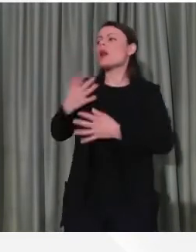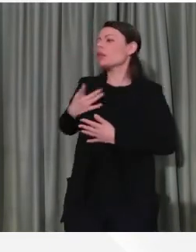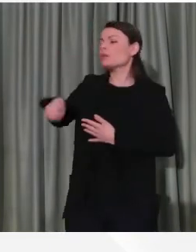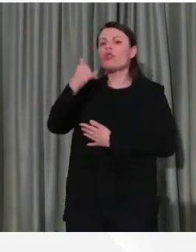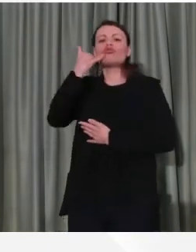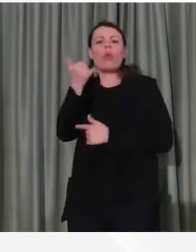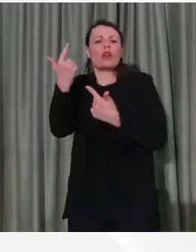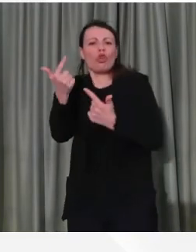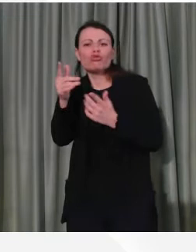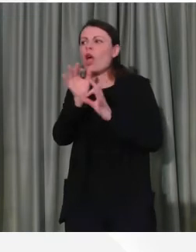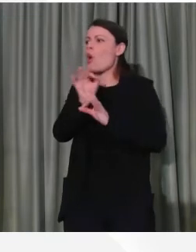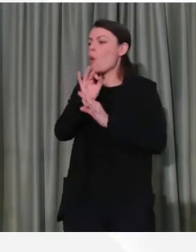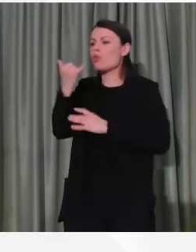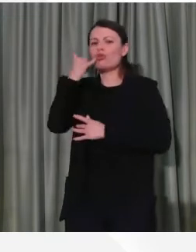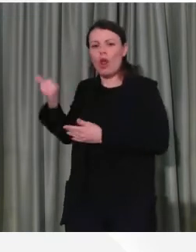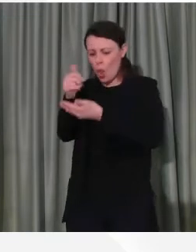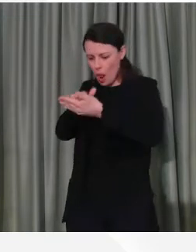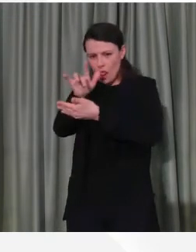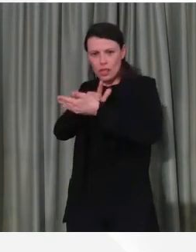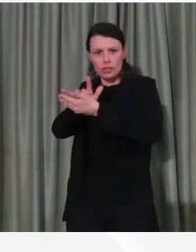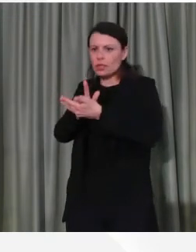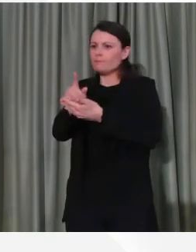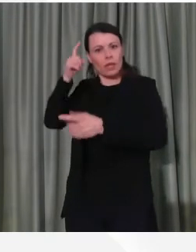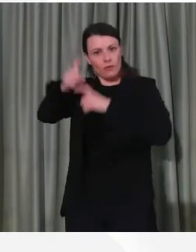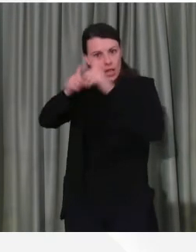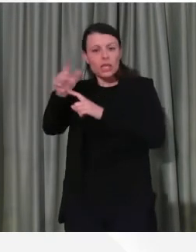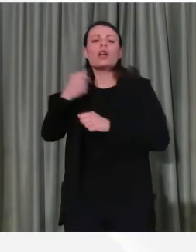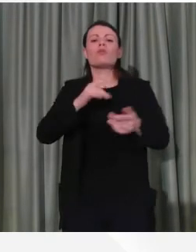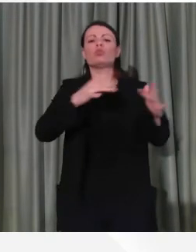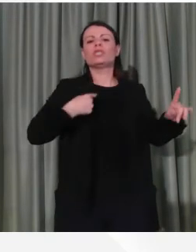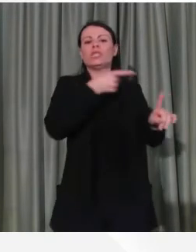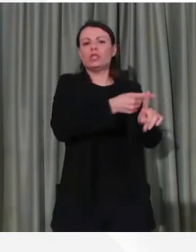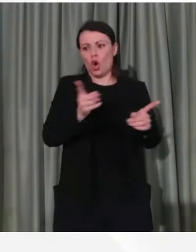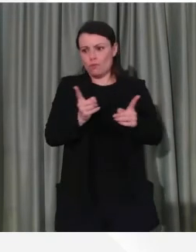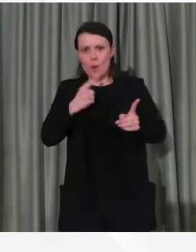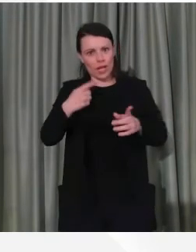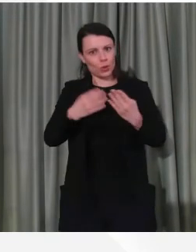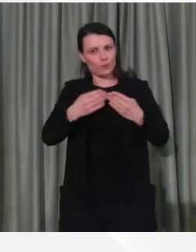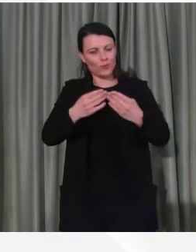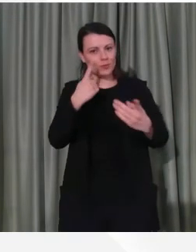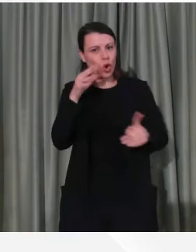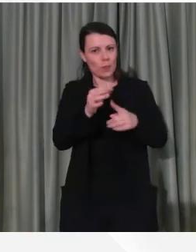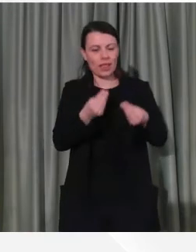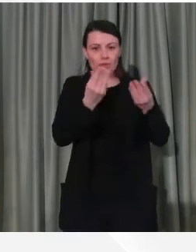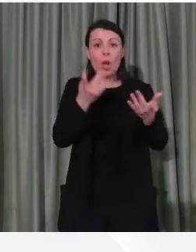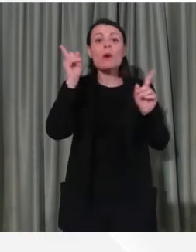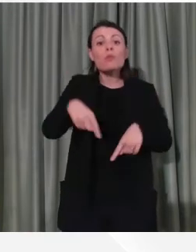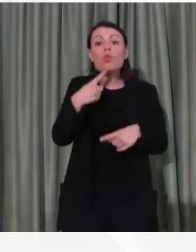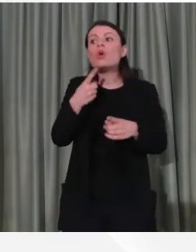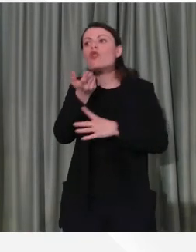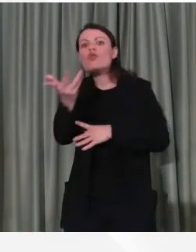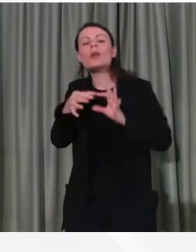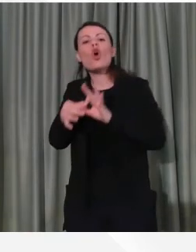hanno difficoltà a realizzarlo. Però già il dato che potremo raccogliere dalle app degli smartphone è già un dato